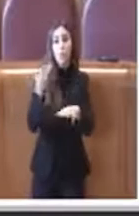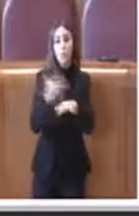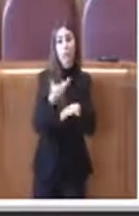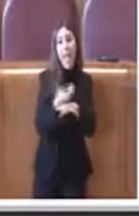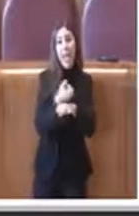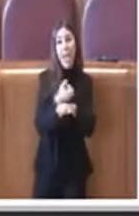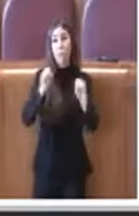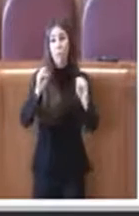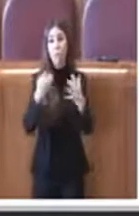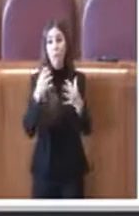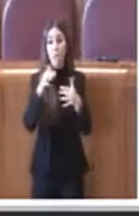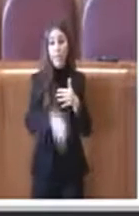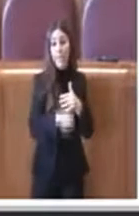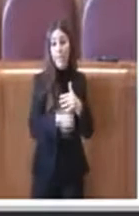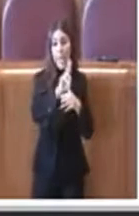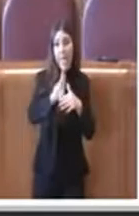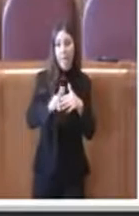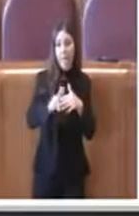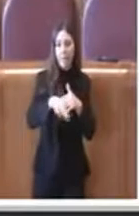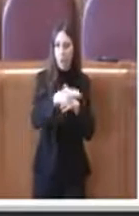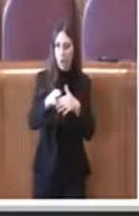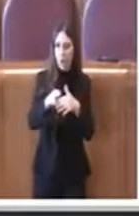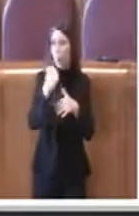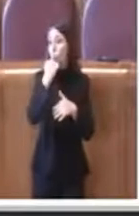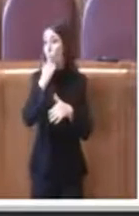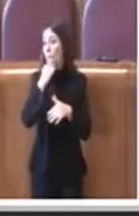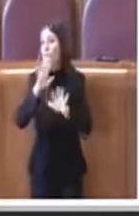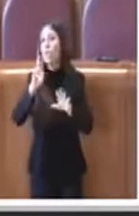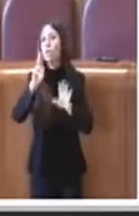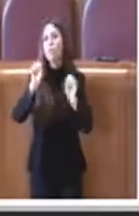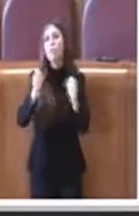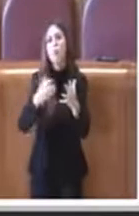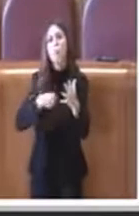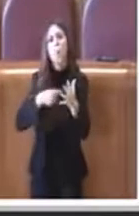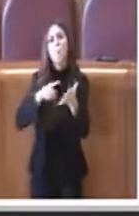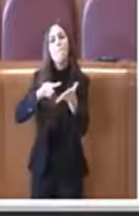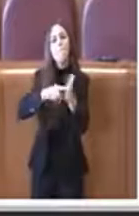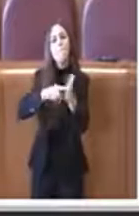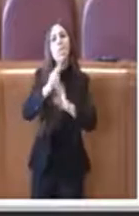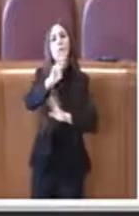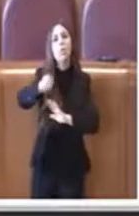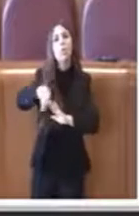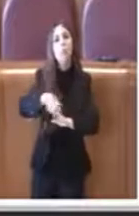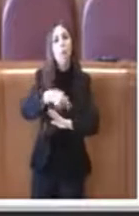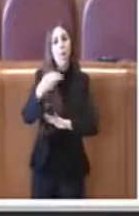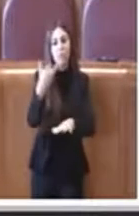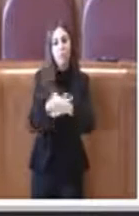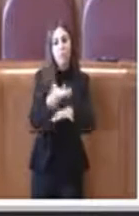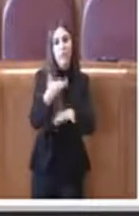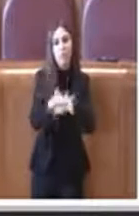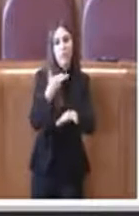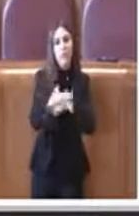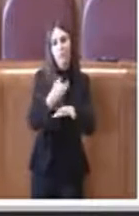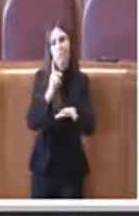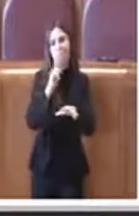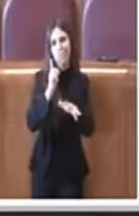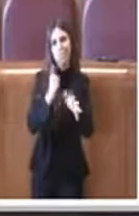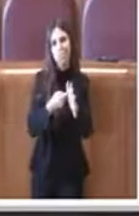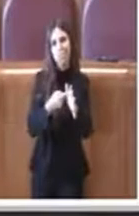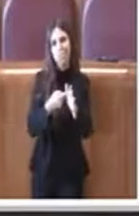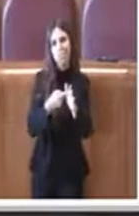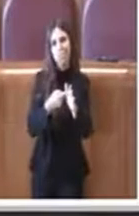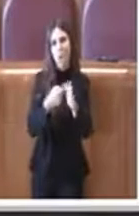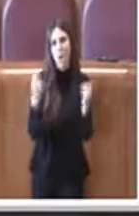milioni di Euro che non tornavano e dunque è stato